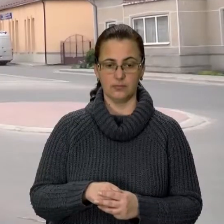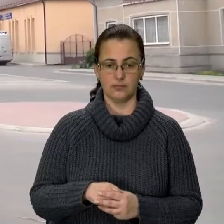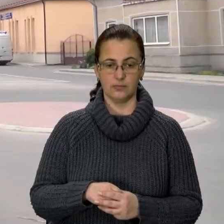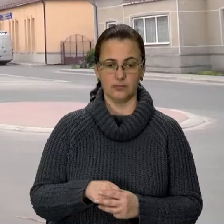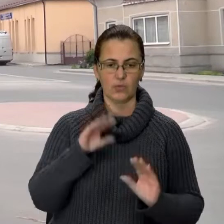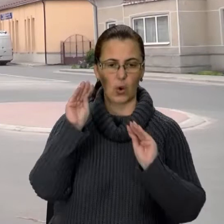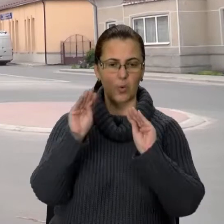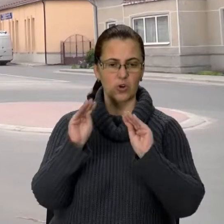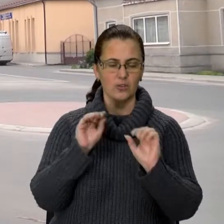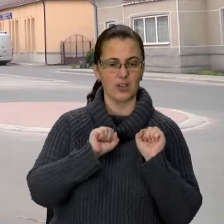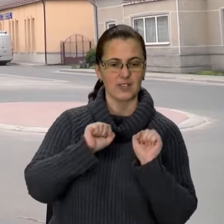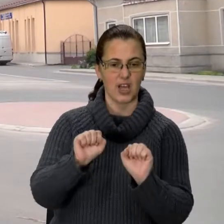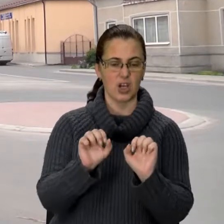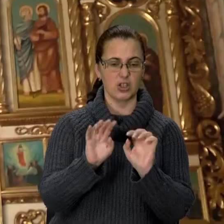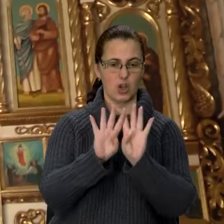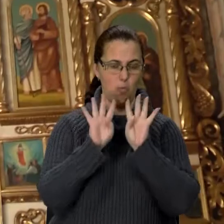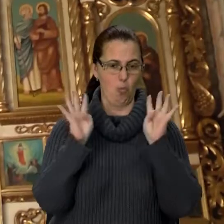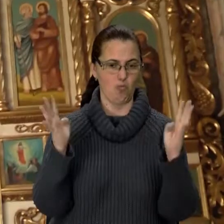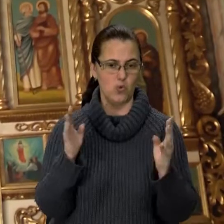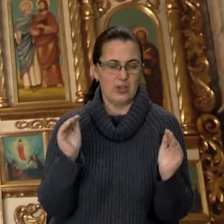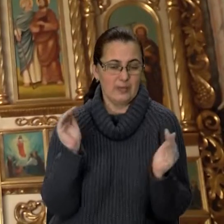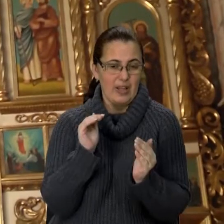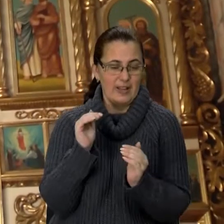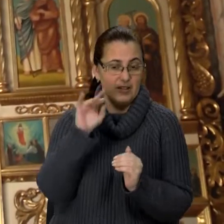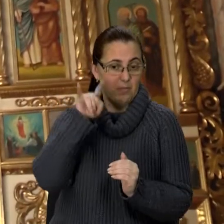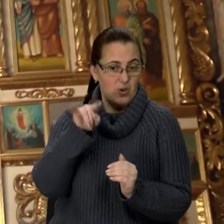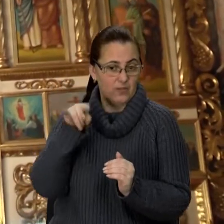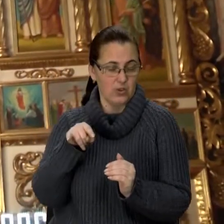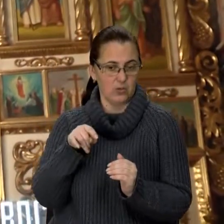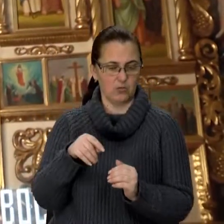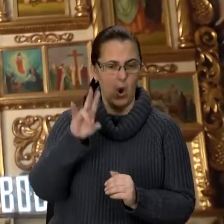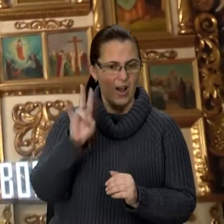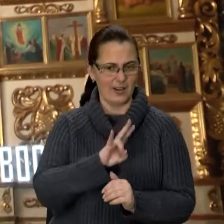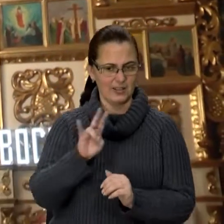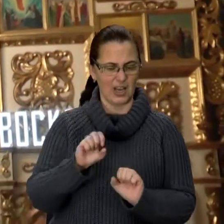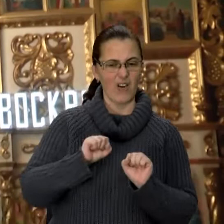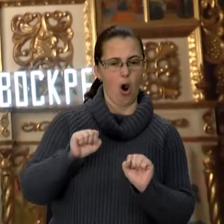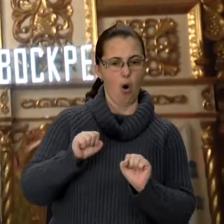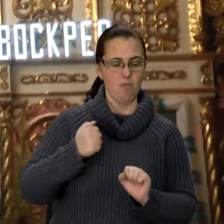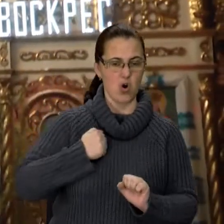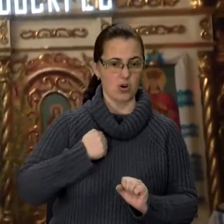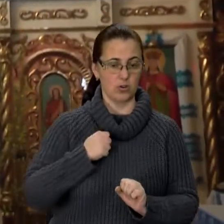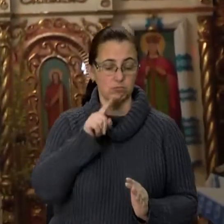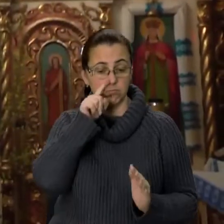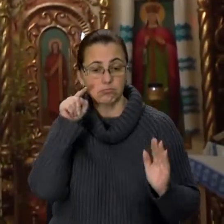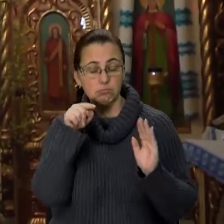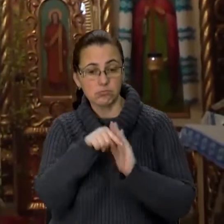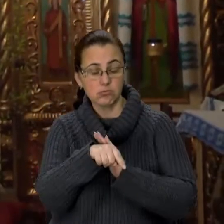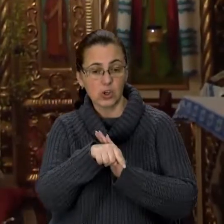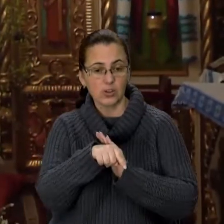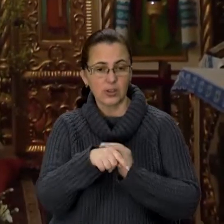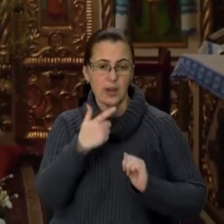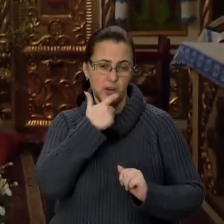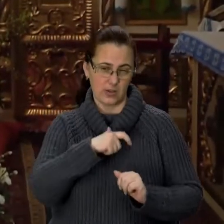Облагороджена захисними мурами з маленькими віконцями. Храм оборонний, та варто лише зазирнути всередину, скромна на